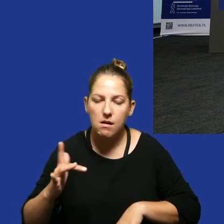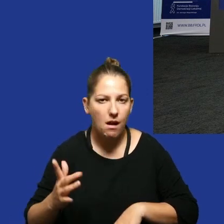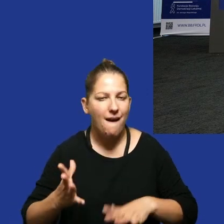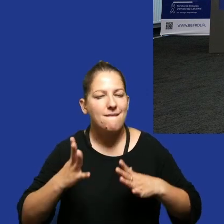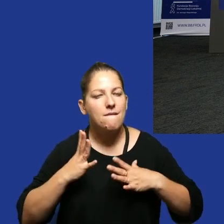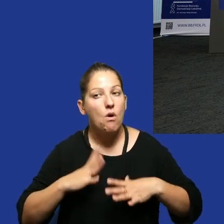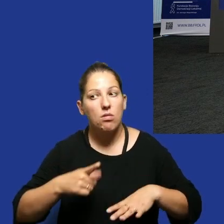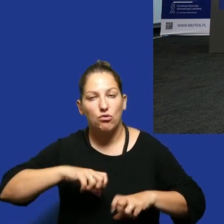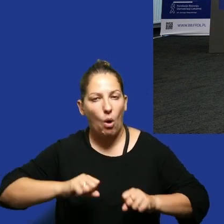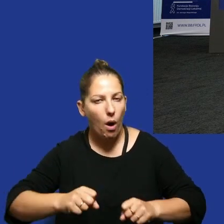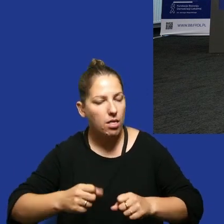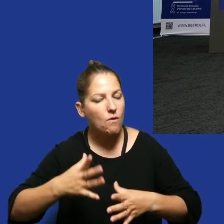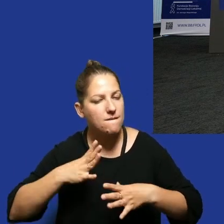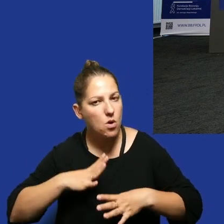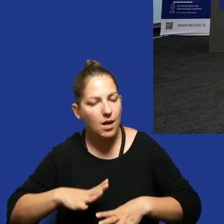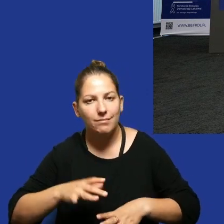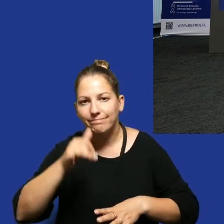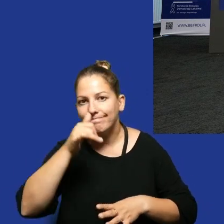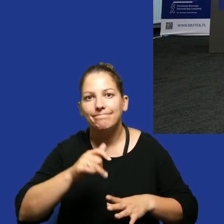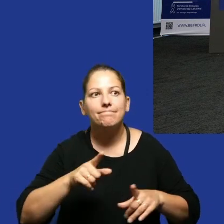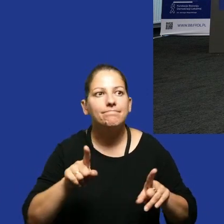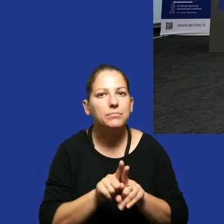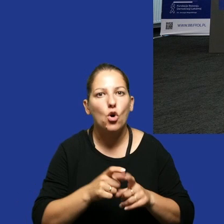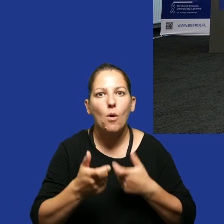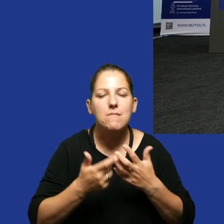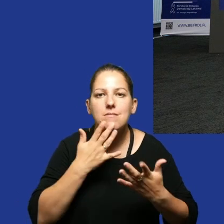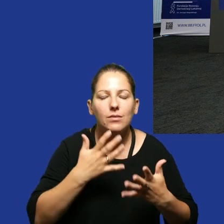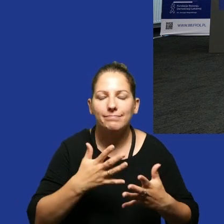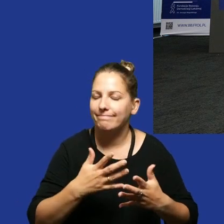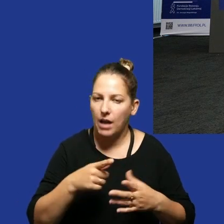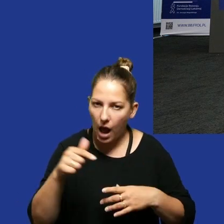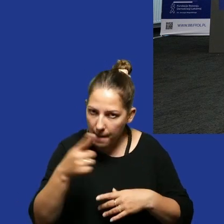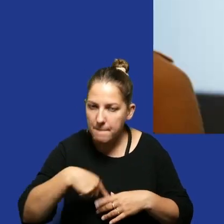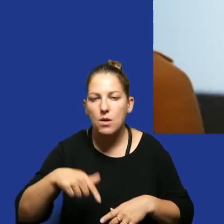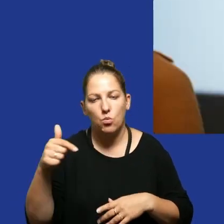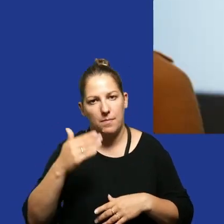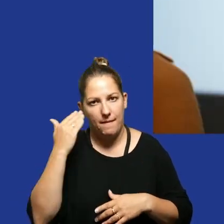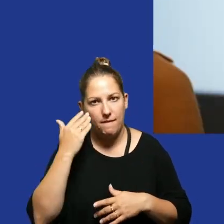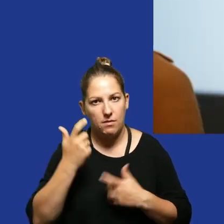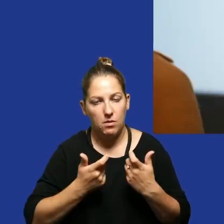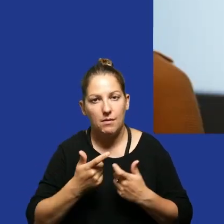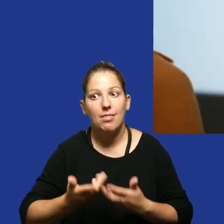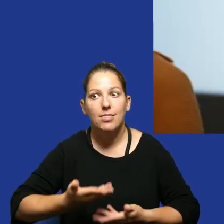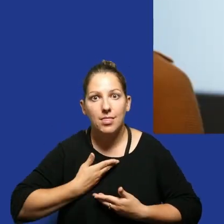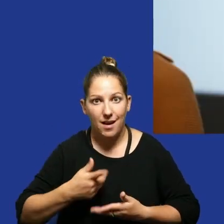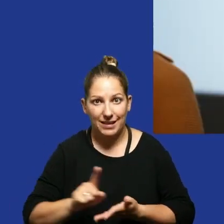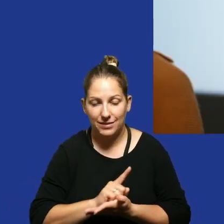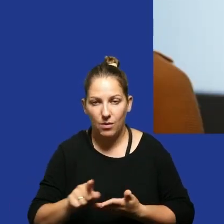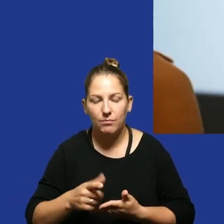spowalnia nasze działania, powoduje, że nie możemy zrobić tyle, ile byśmy chcieli, to jednak w tych rzeczach, które już robimy, daje nam